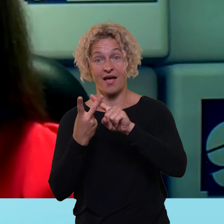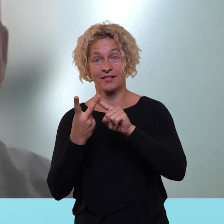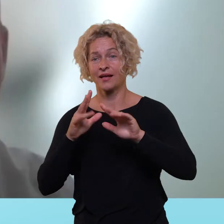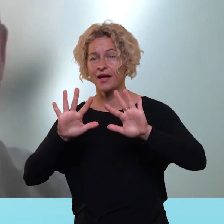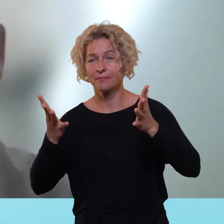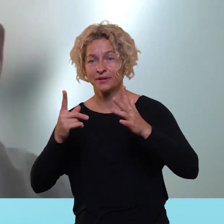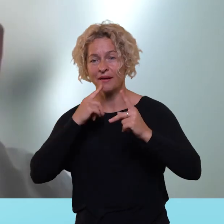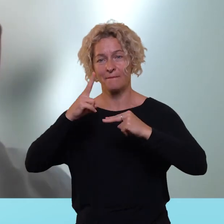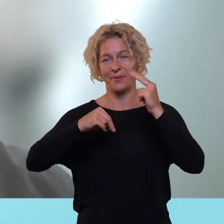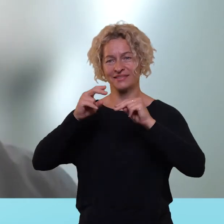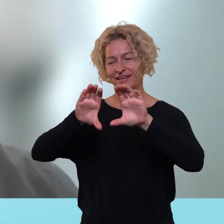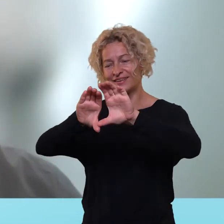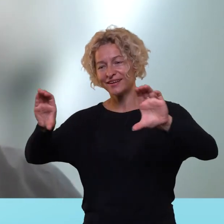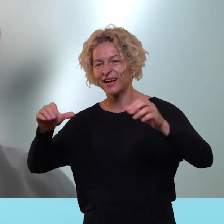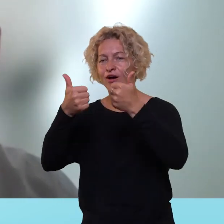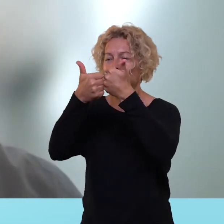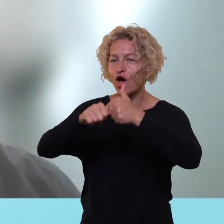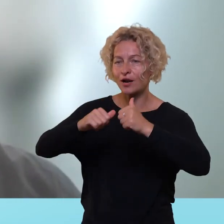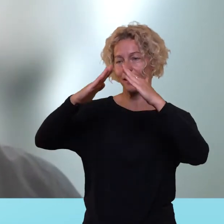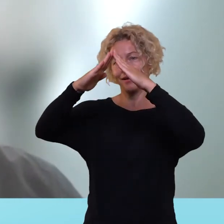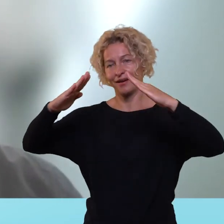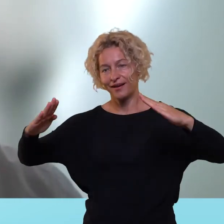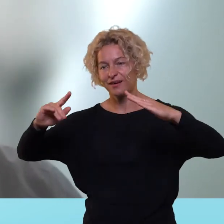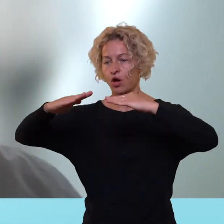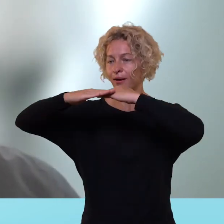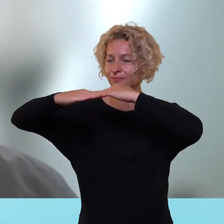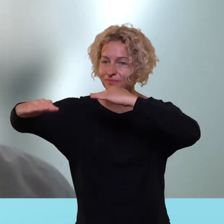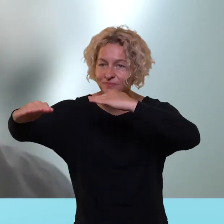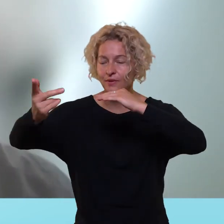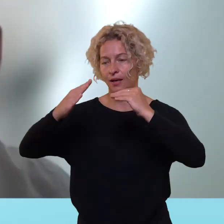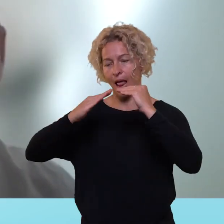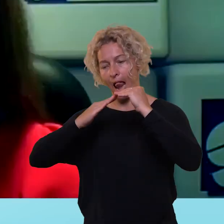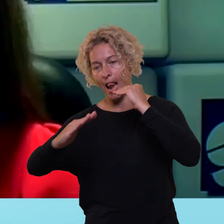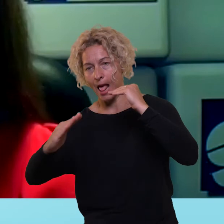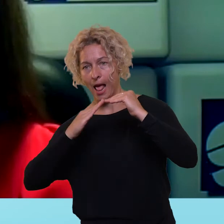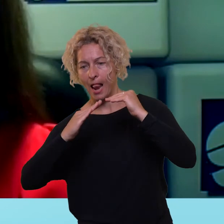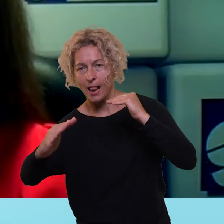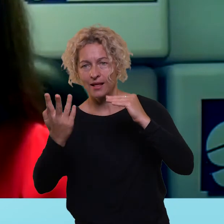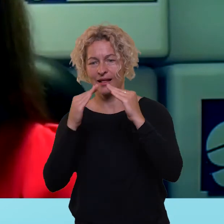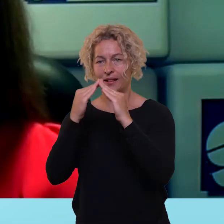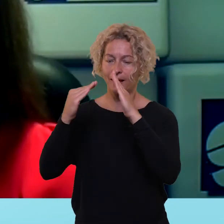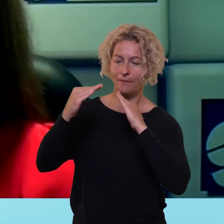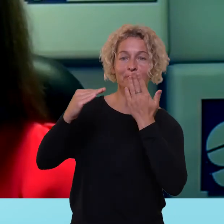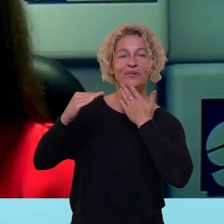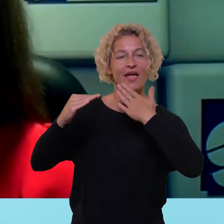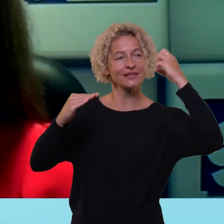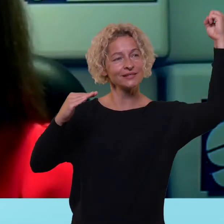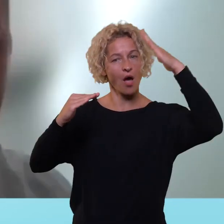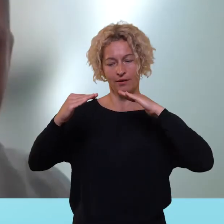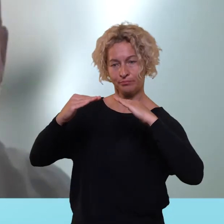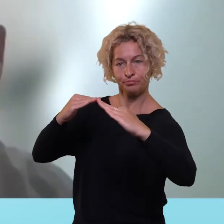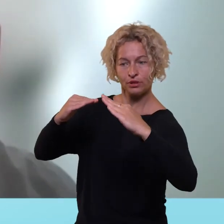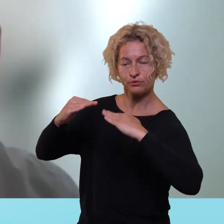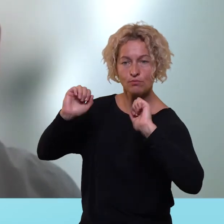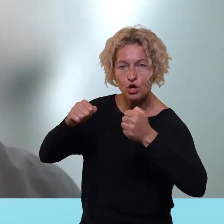įsivertinti pastato tipą, stogo dydį, stogo krypti šalių adžiūjų. Tai